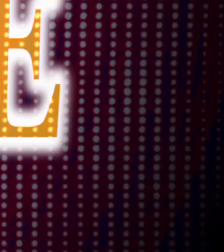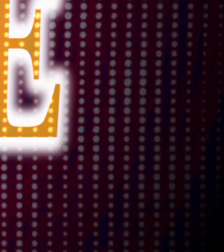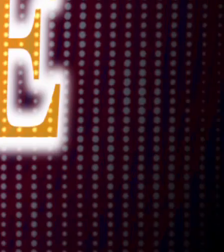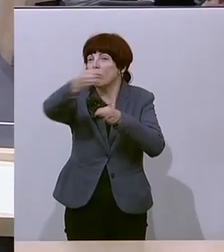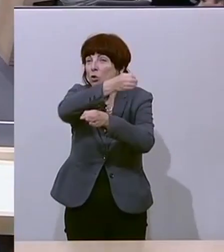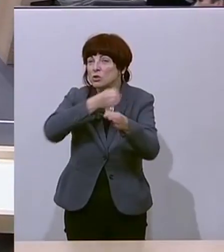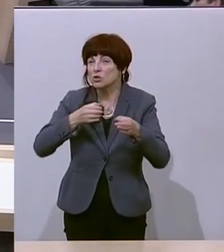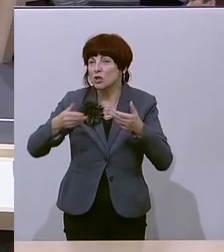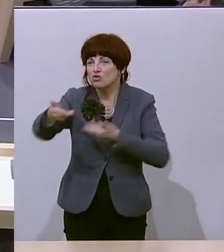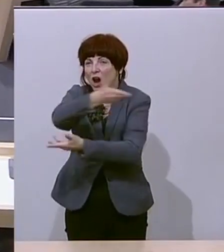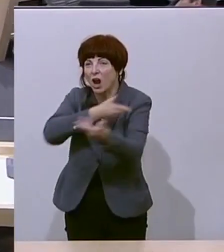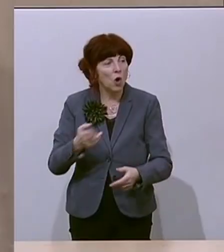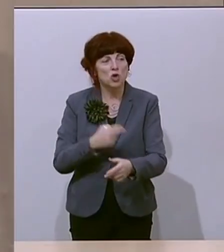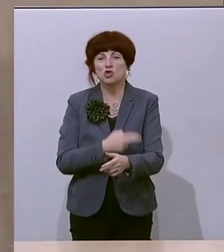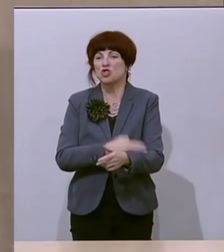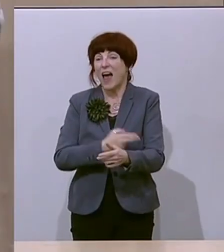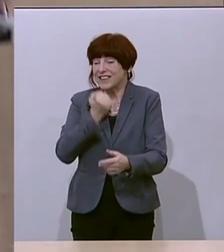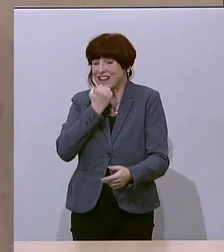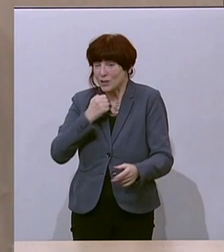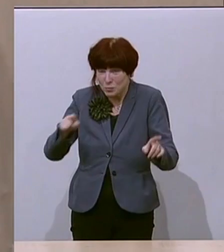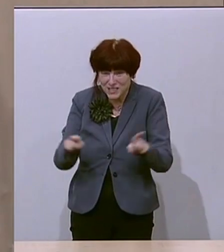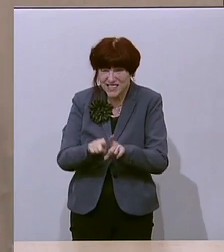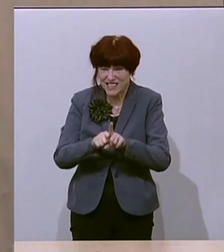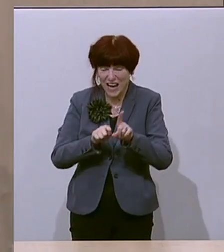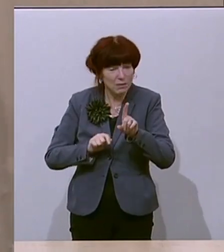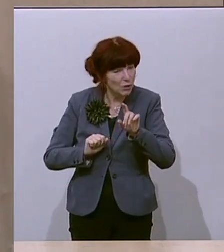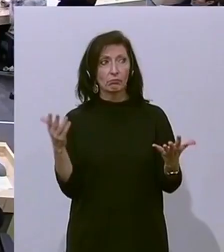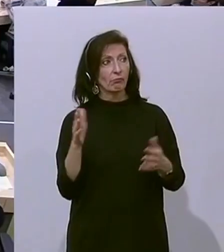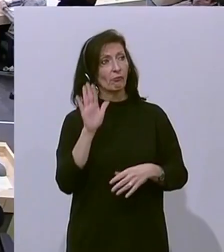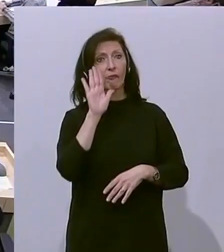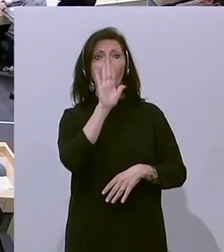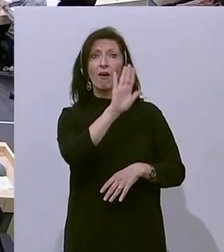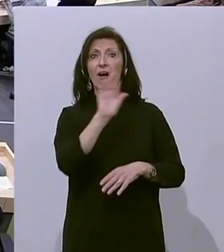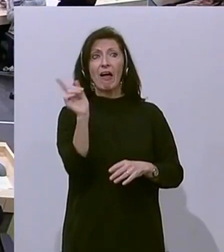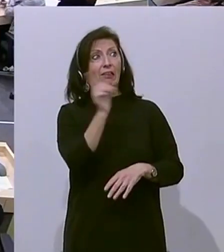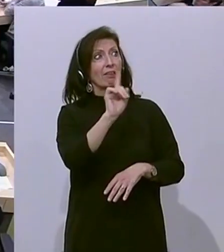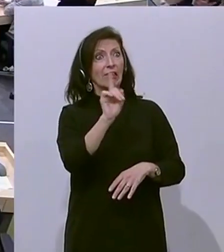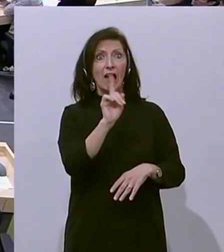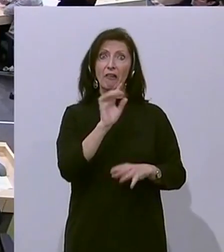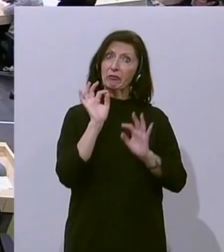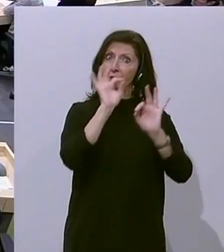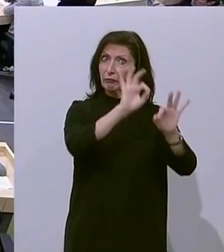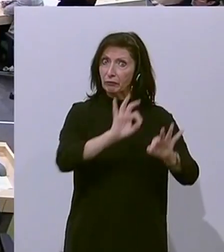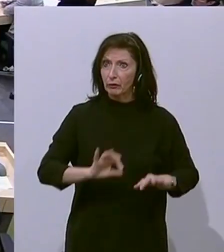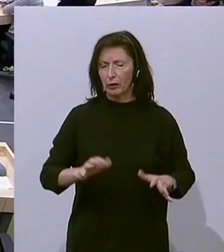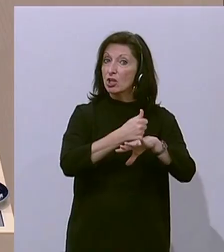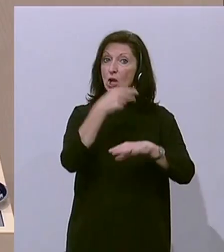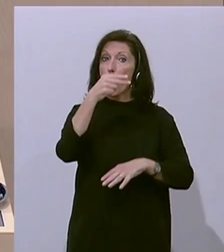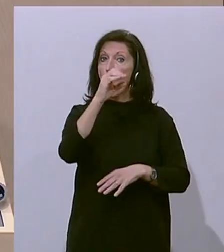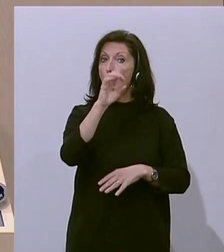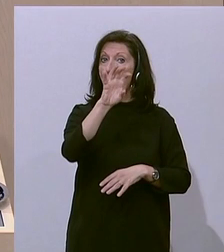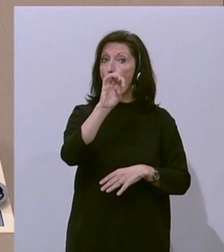Royale Korruption! Geht man so mit meinem Steuergeld um? Ja! Ja bitte, wo kommen wir denn da hin?